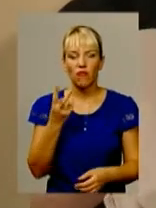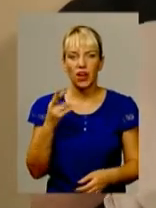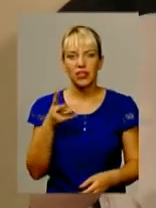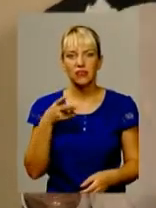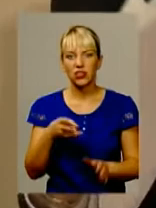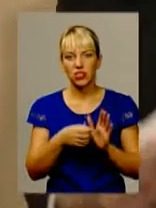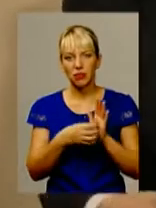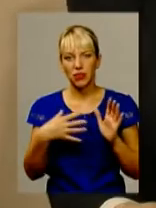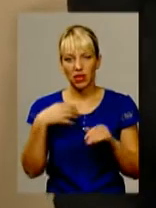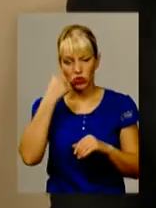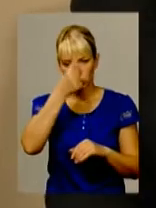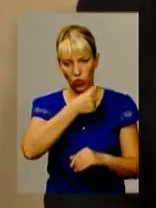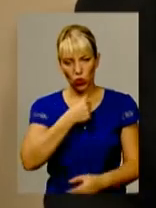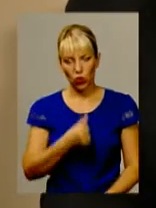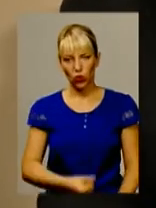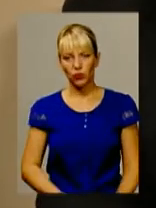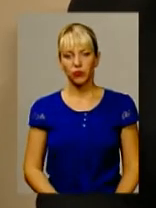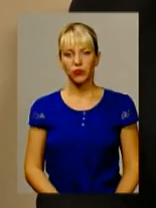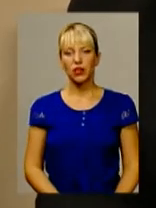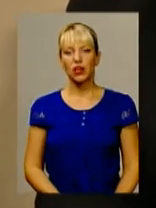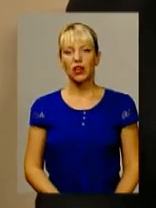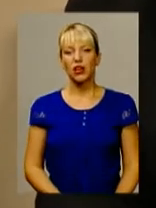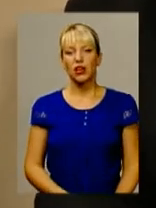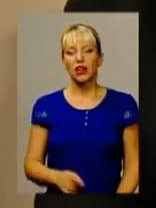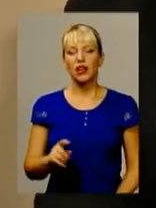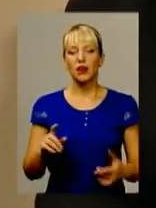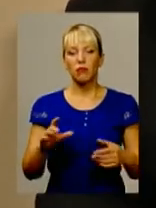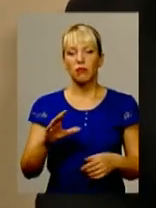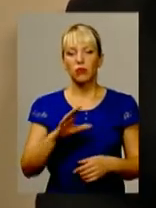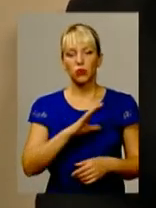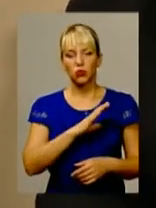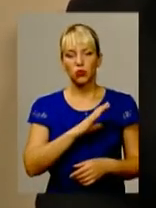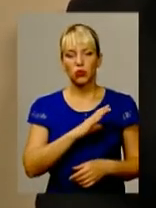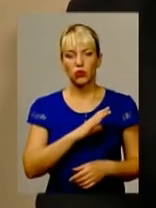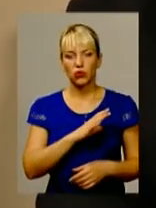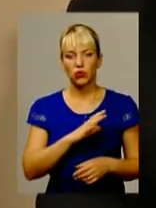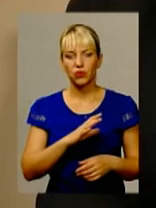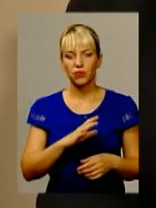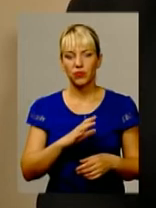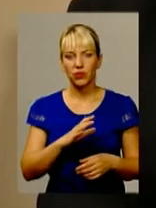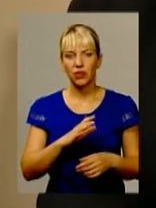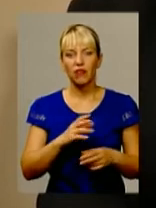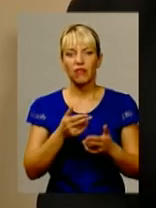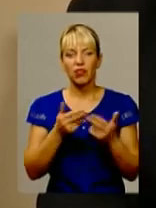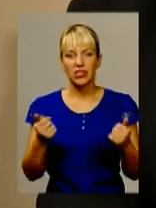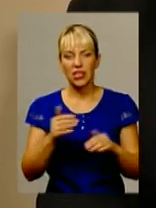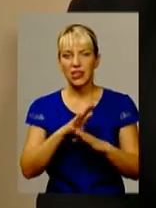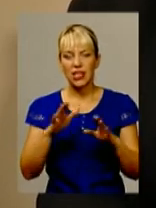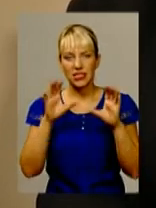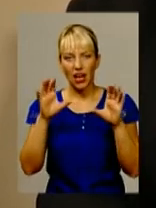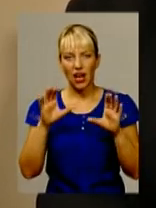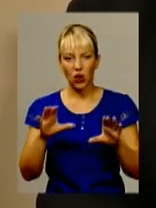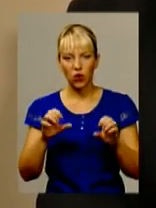року, відповідно якого було визнано незаконним рішення